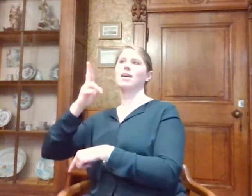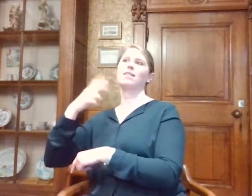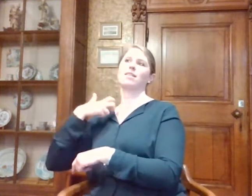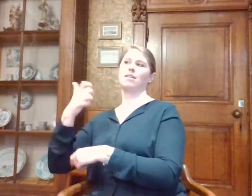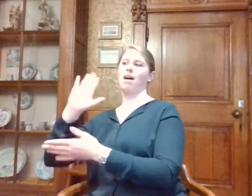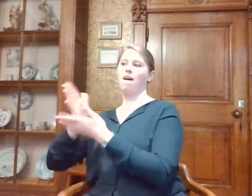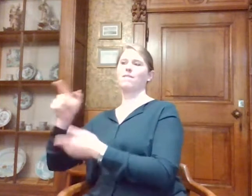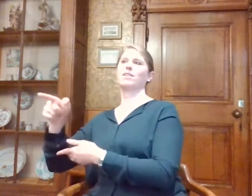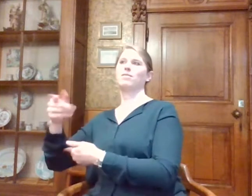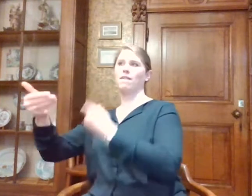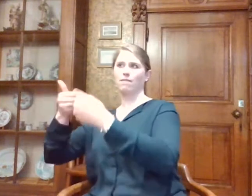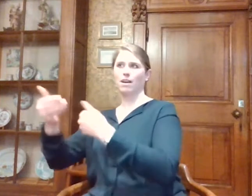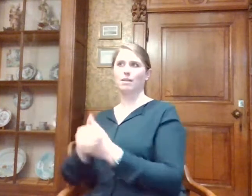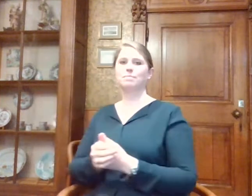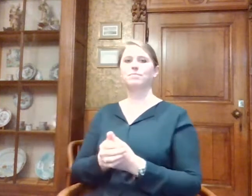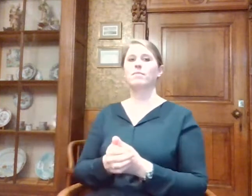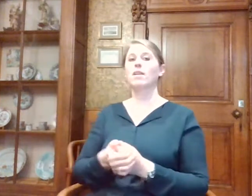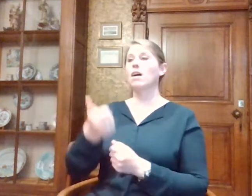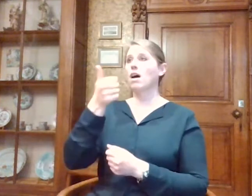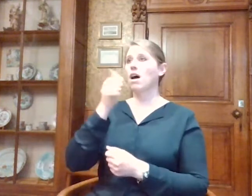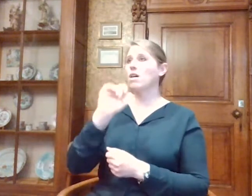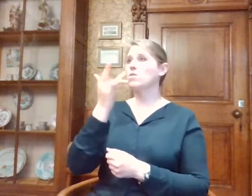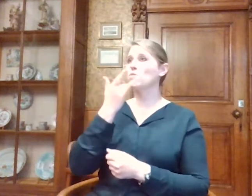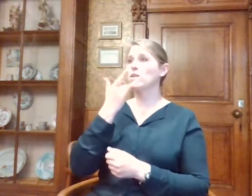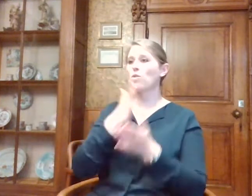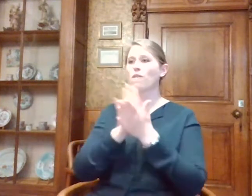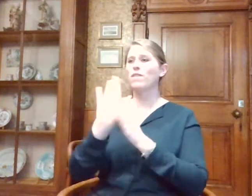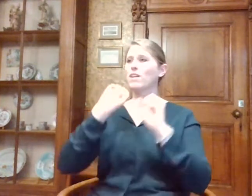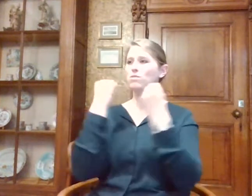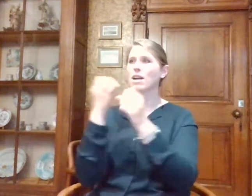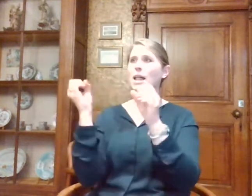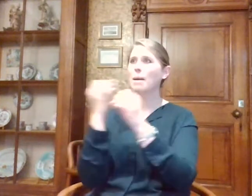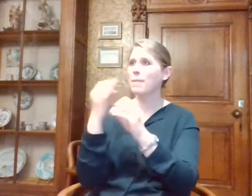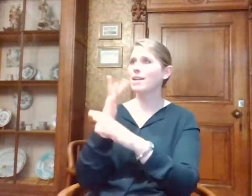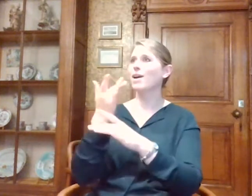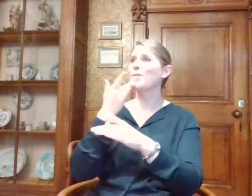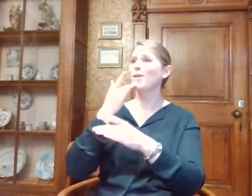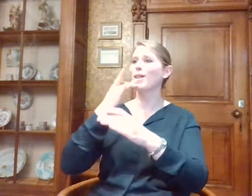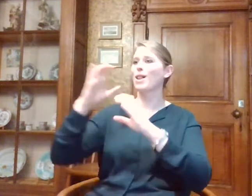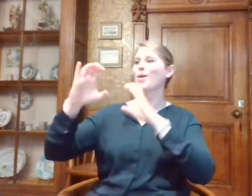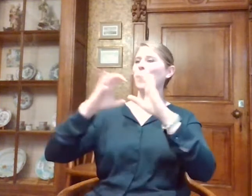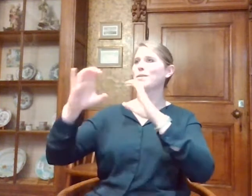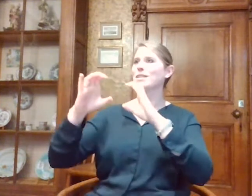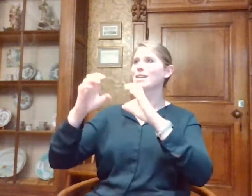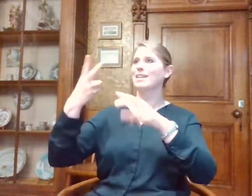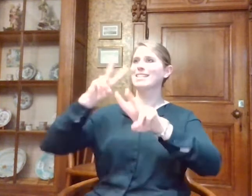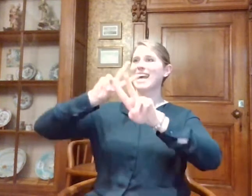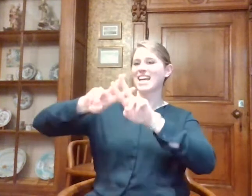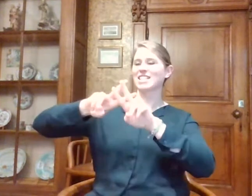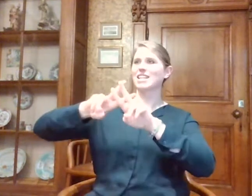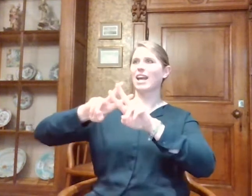Als jullie over dit evenement ook nog willen communiceren op sociale media, dan kan je onze hashtag OMC21 gebruiken.